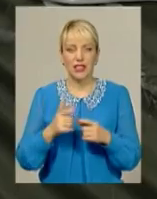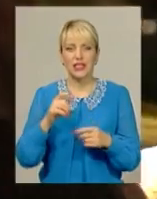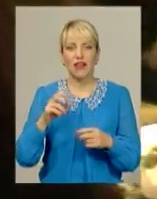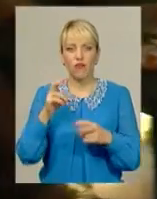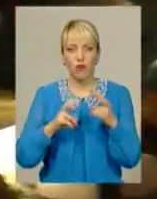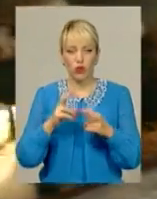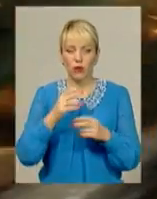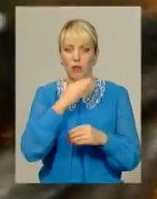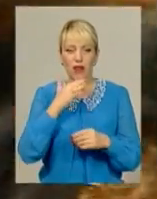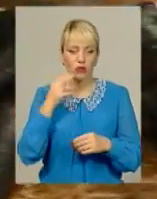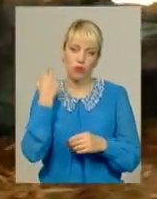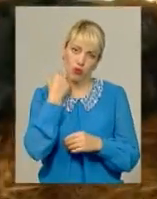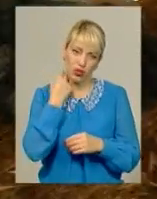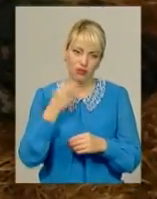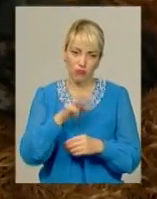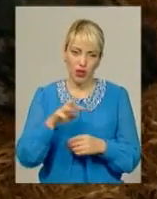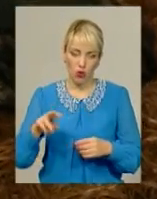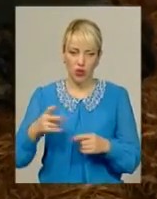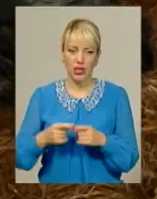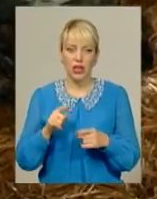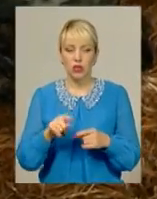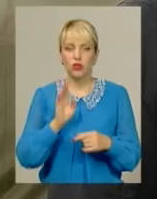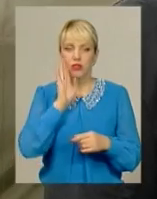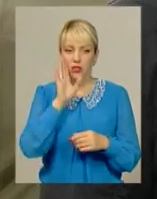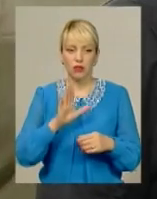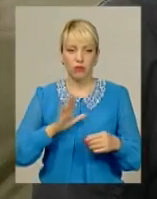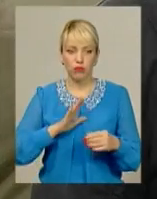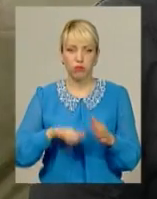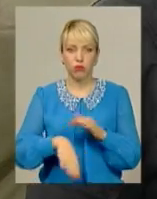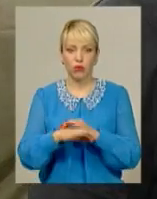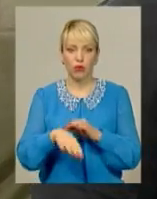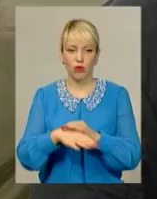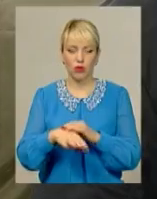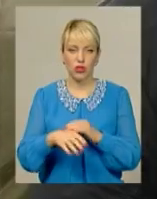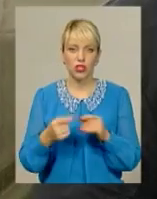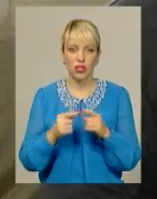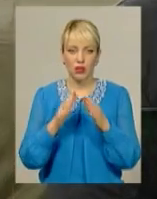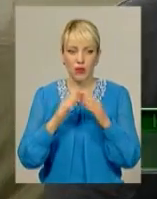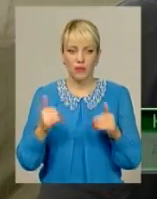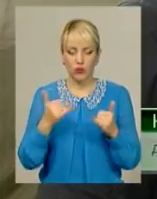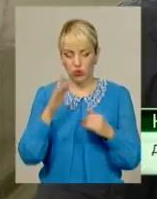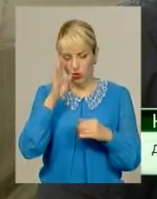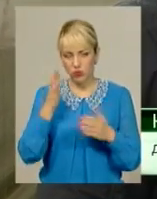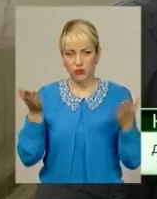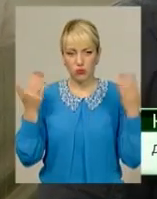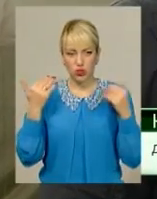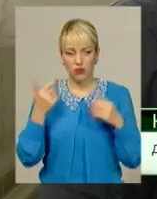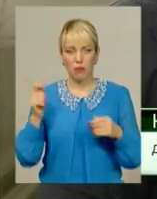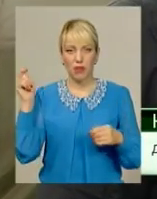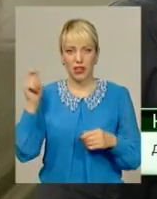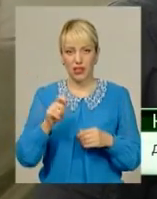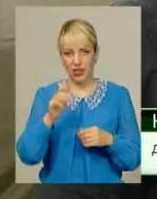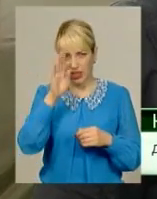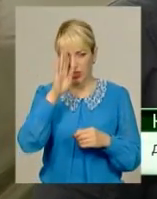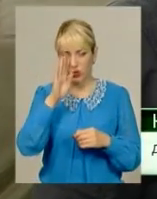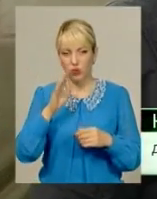залишають молодших і здоровіших. Сьогодні під ранок намет спорожнів. Сьогодні наші хлопці тут відпочивали, приїхали в масках,